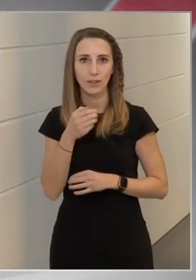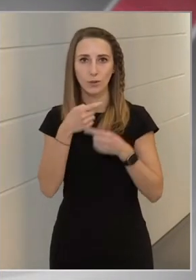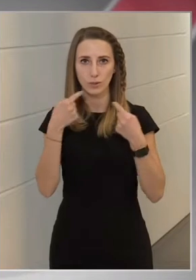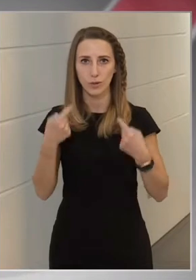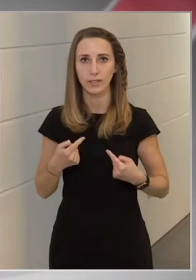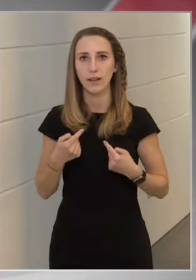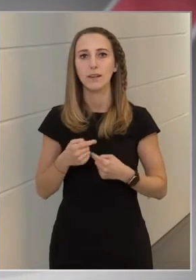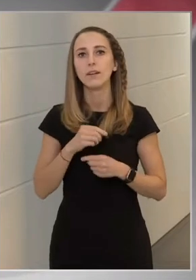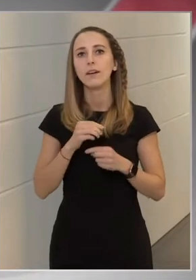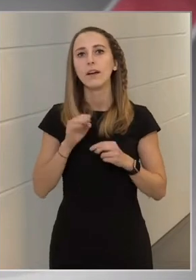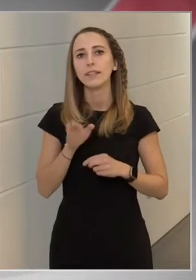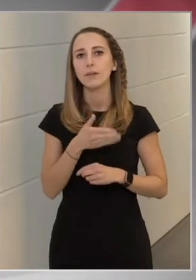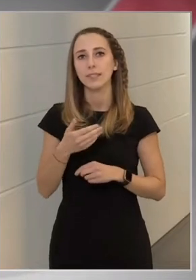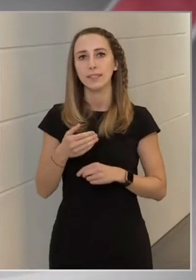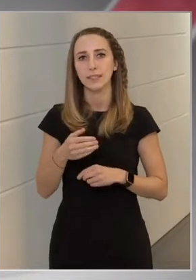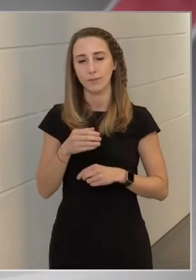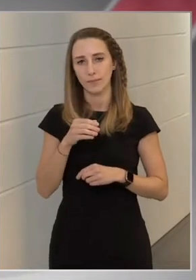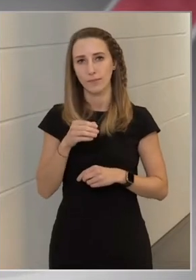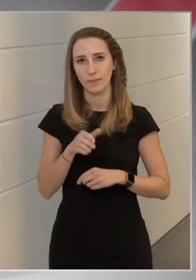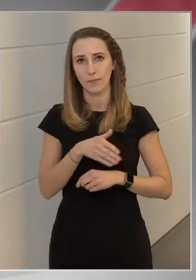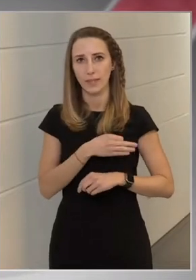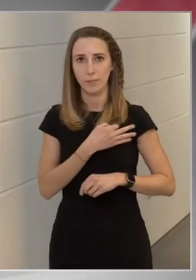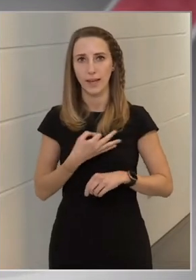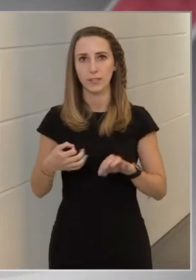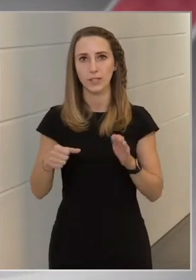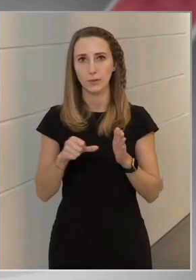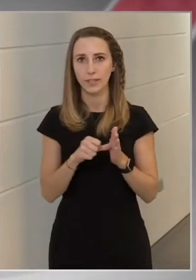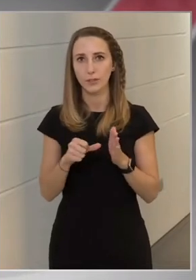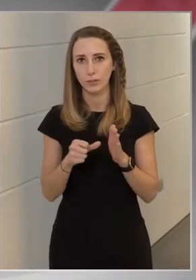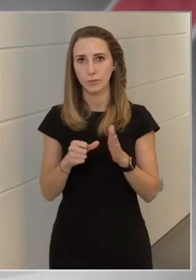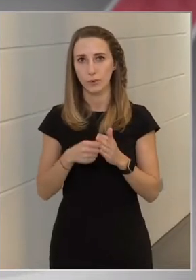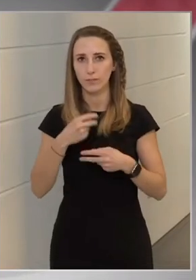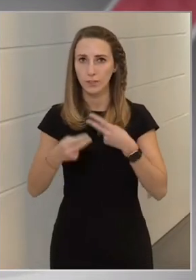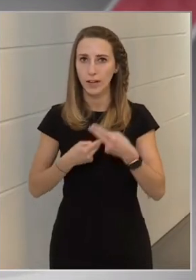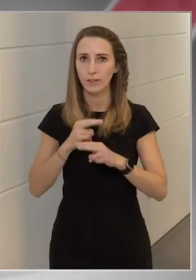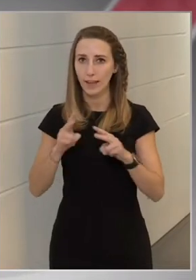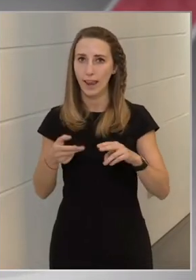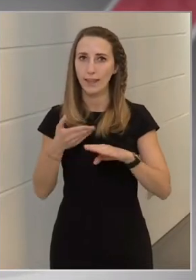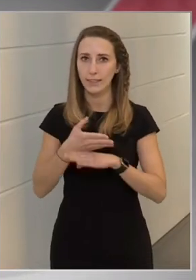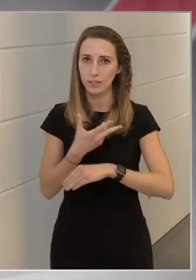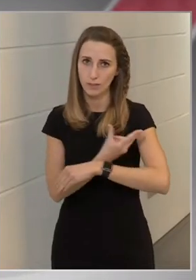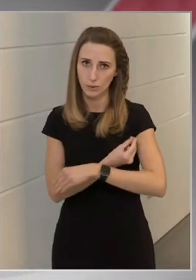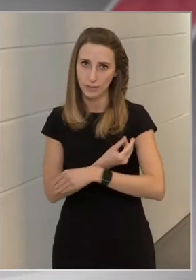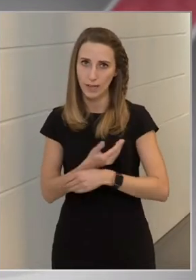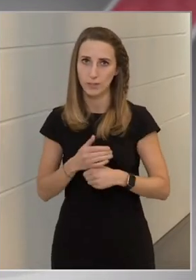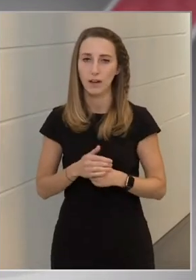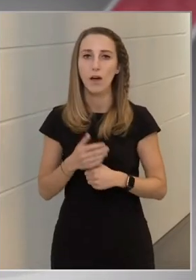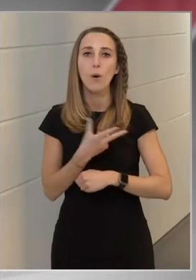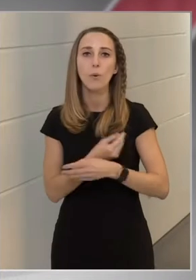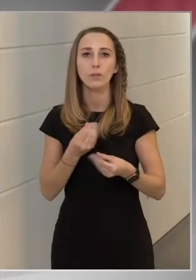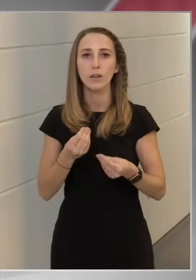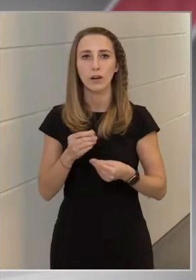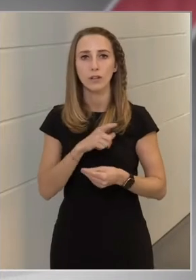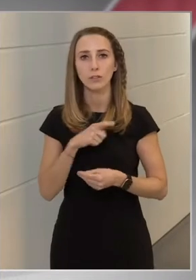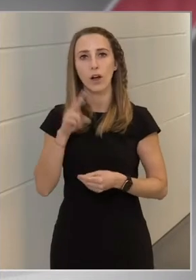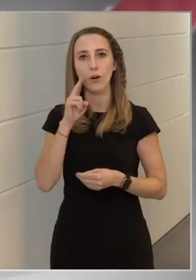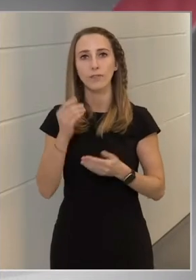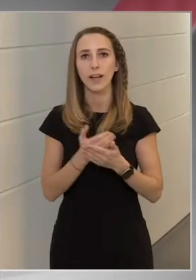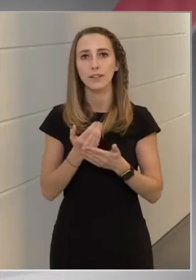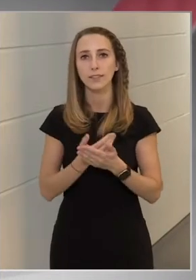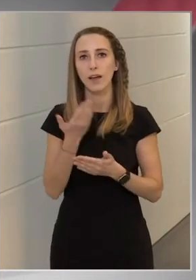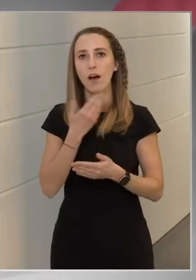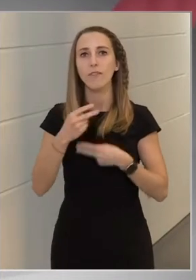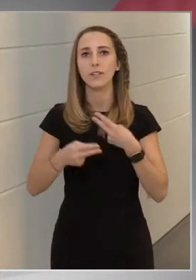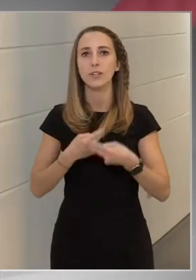esni a Nemzeti Népegészségügyi Központ vizsgálatán, amely körülbelül három hetet vesz igénybe. Az oltóanyag csak abban az esetben használható fel, ha a